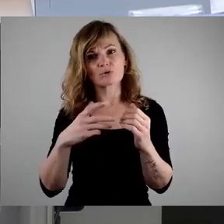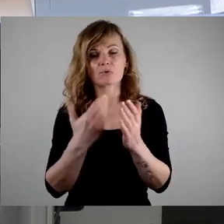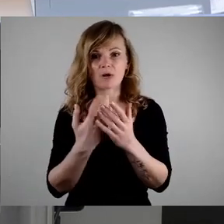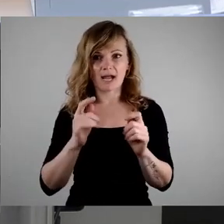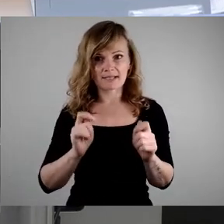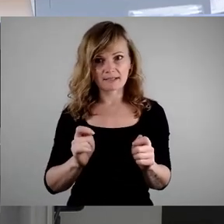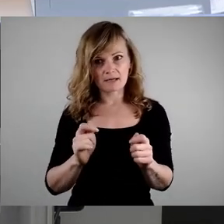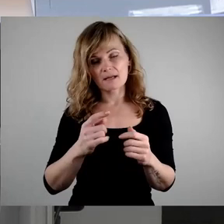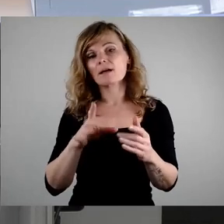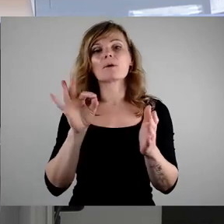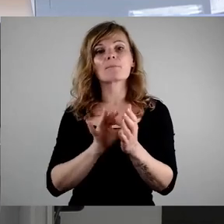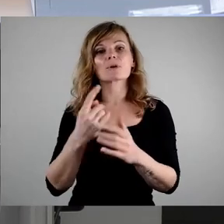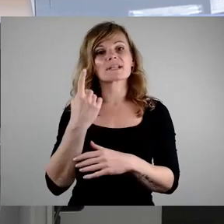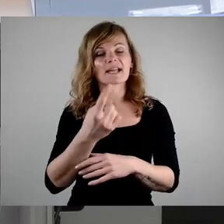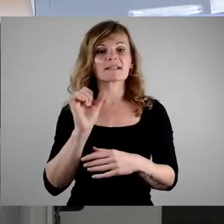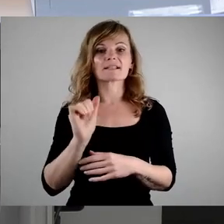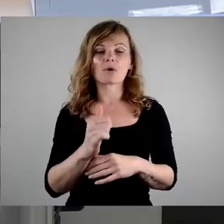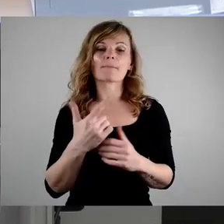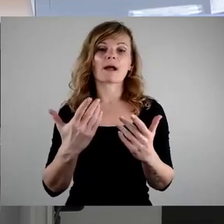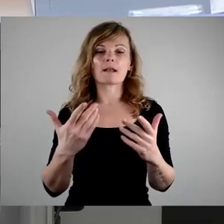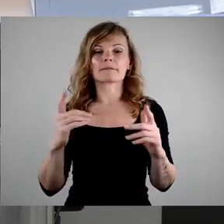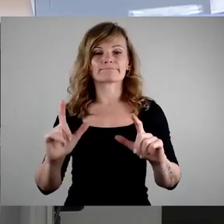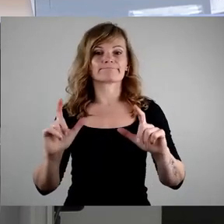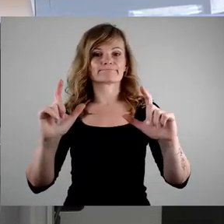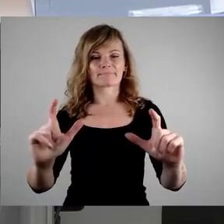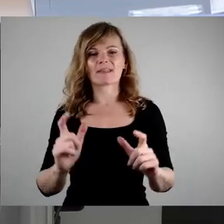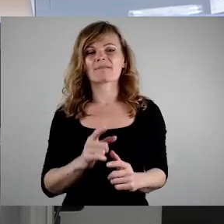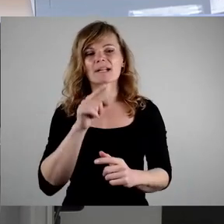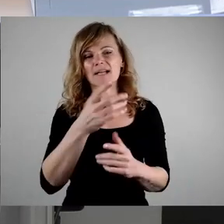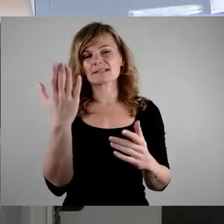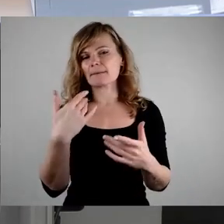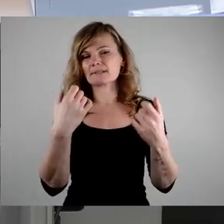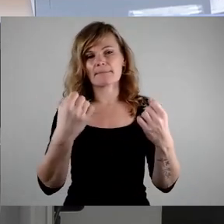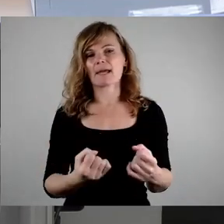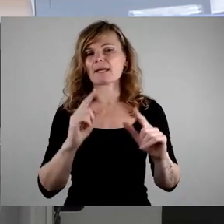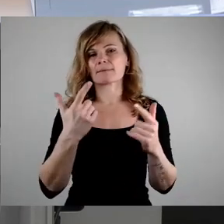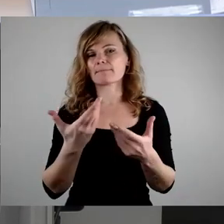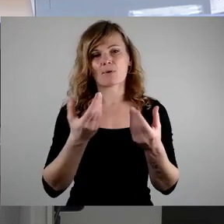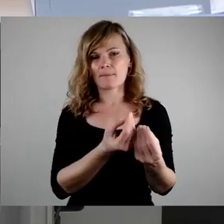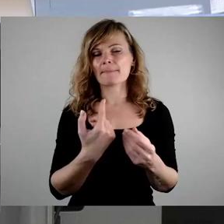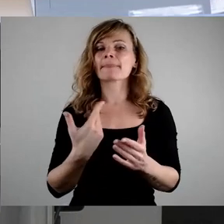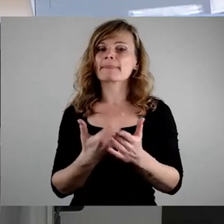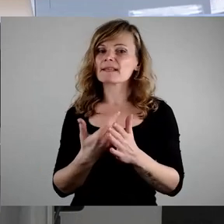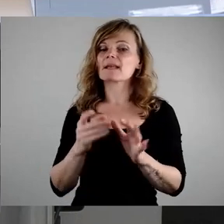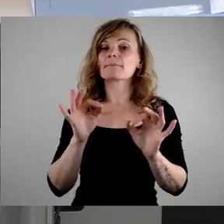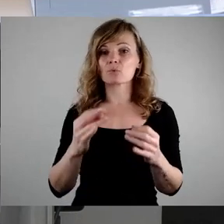in Punkt 1 hier mit neu einbringe, weil dort es keine Mehrheit im Ausschuss gab, ist es eine wirklich gute Idee,